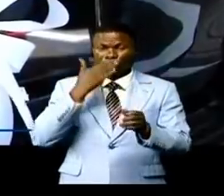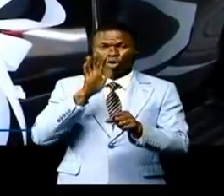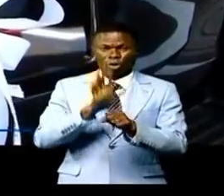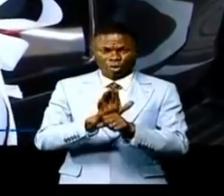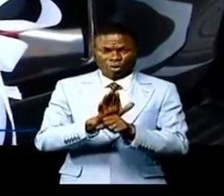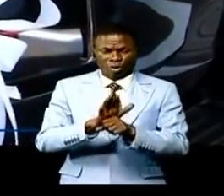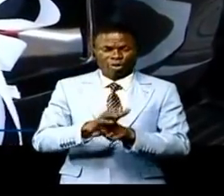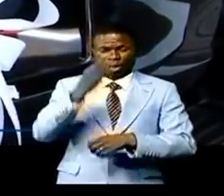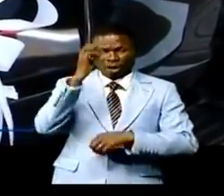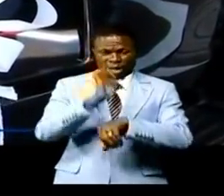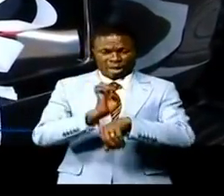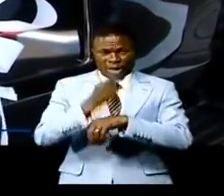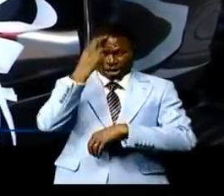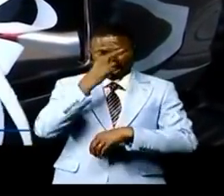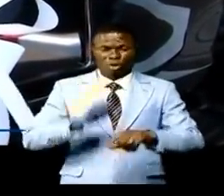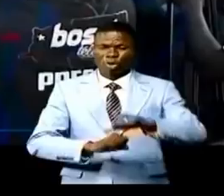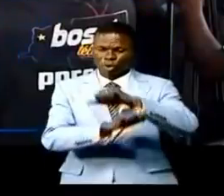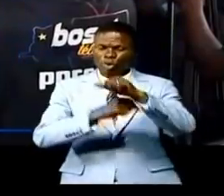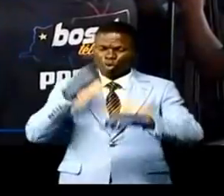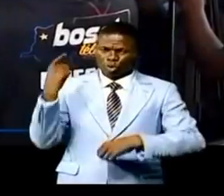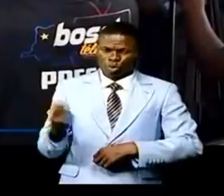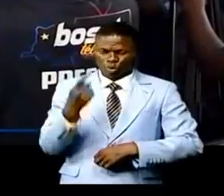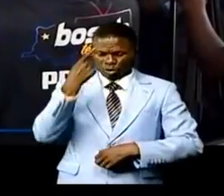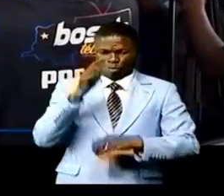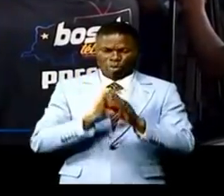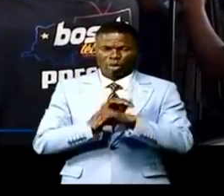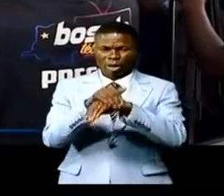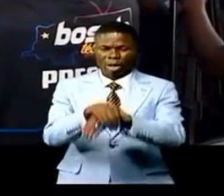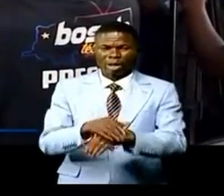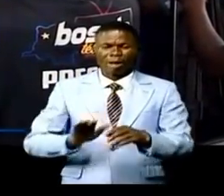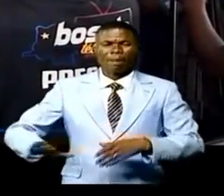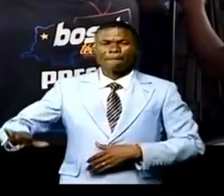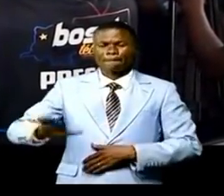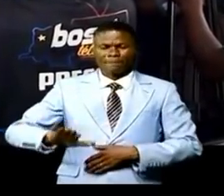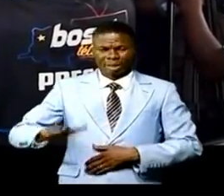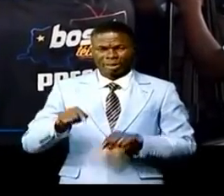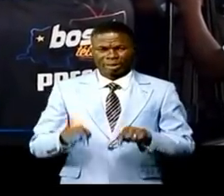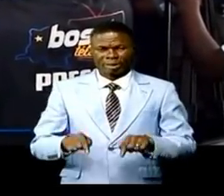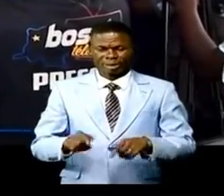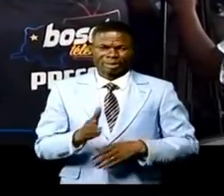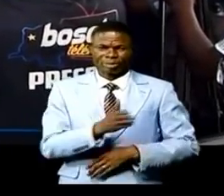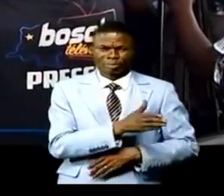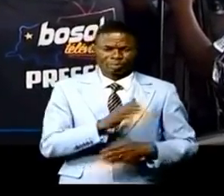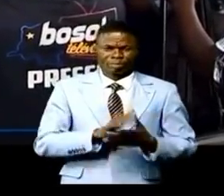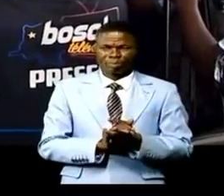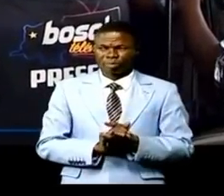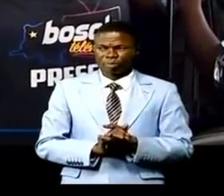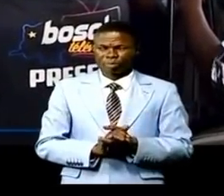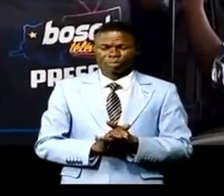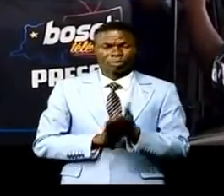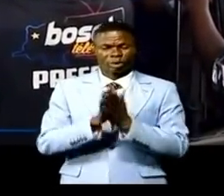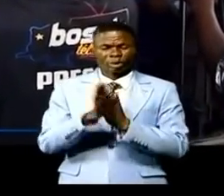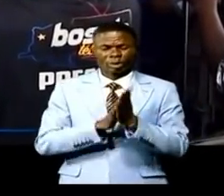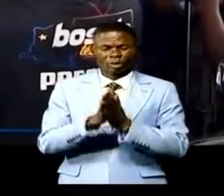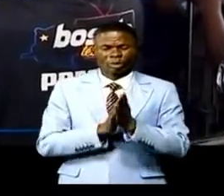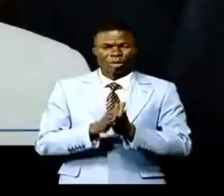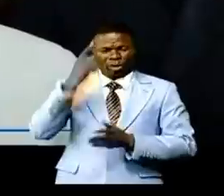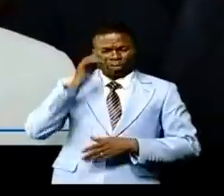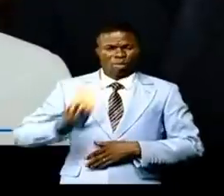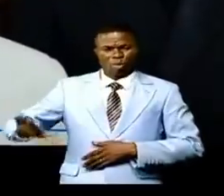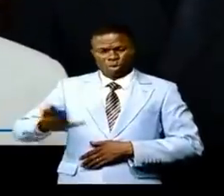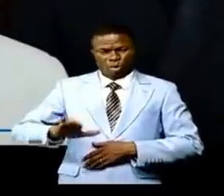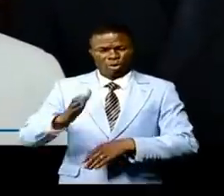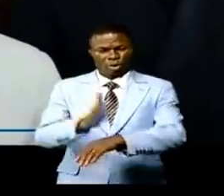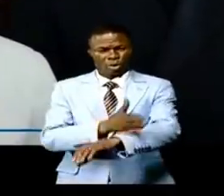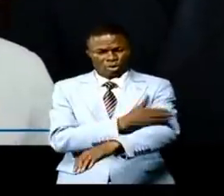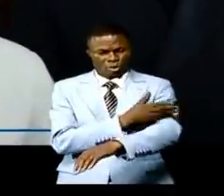de sa disponibilité, a toujours contribué au développement de son pays. Le souhait pour le pays c'est qu'on avance dans le